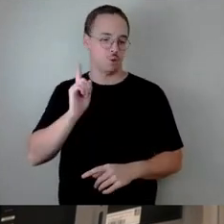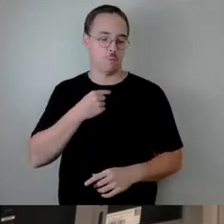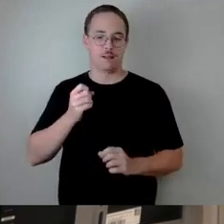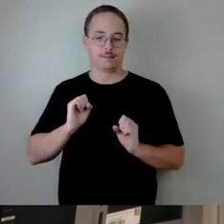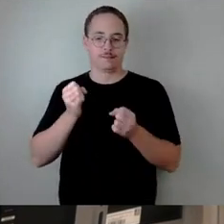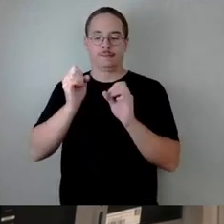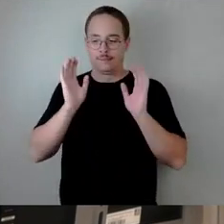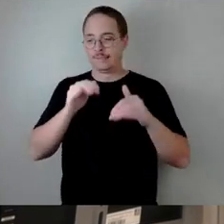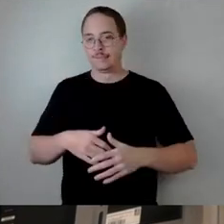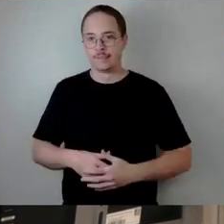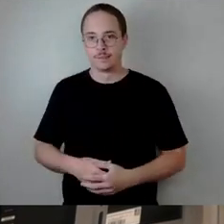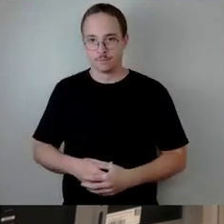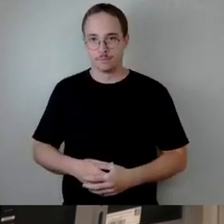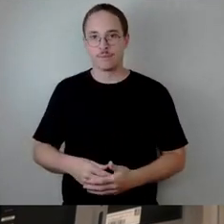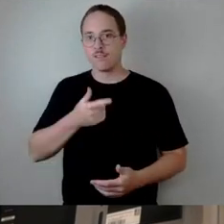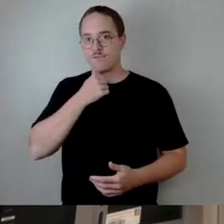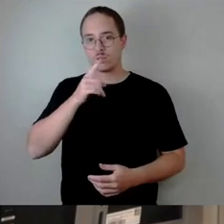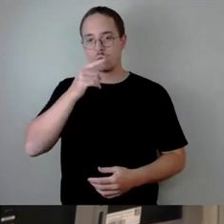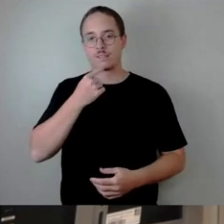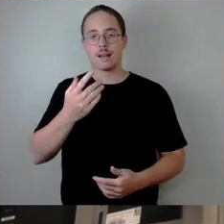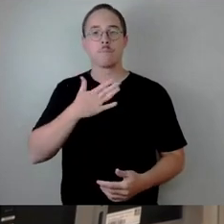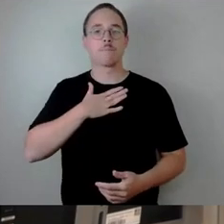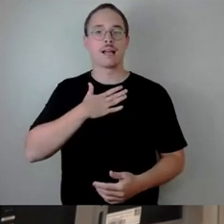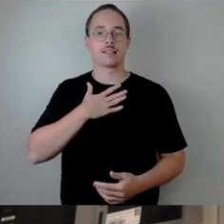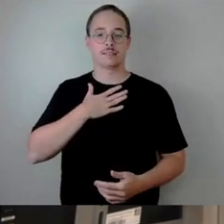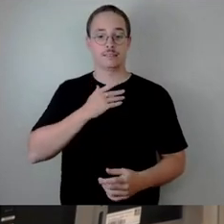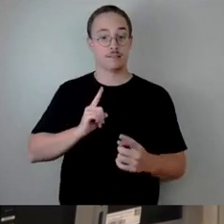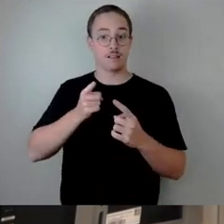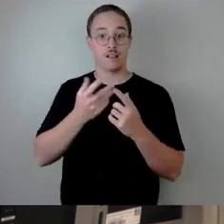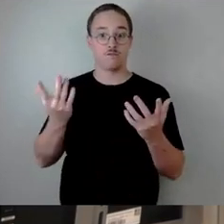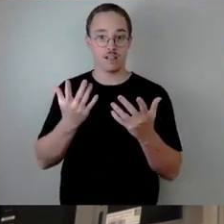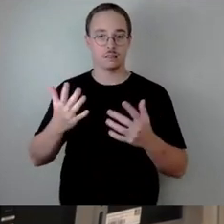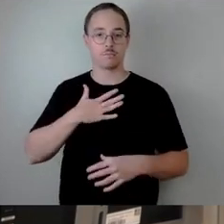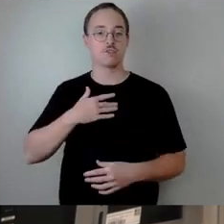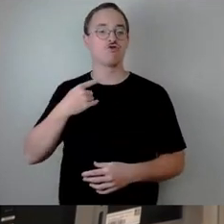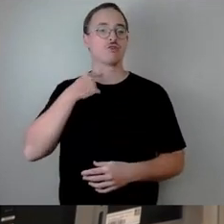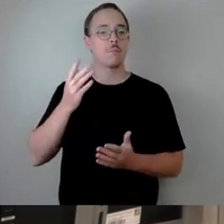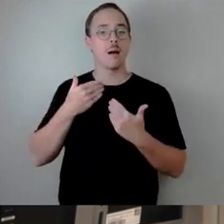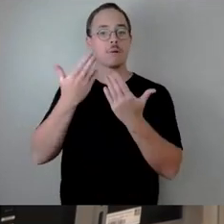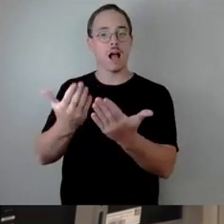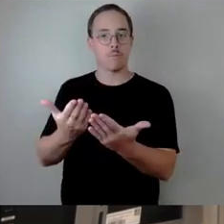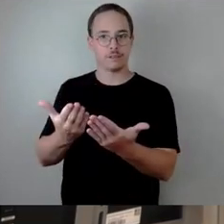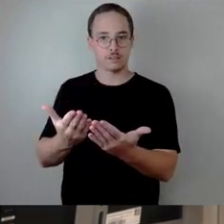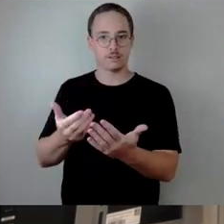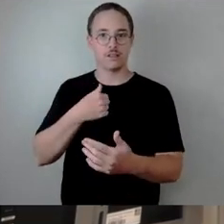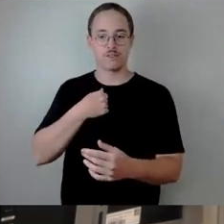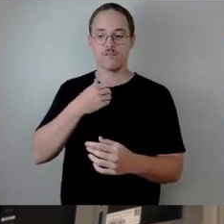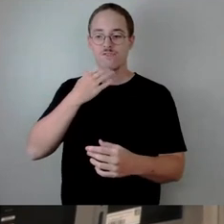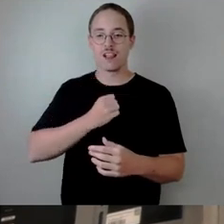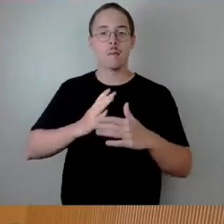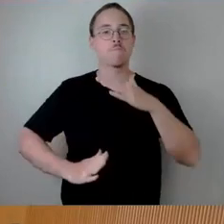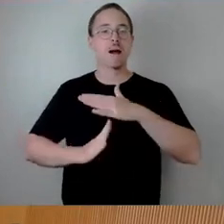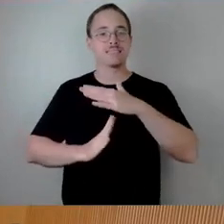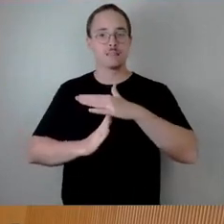also sagen, meine Absicht ist so abzustimmen, dass ich durch meine Stimmabgabe eine maximale Wirkung erziele. Ich danke Ihnen für Ihre Aufmerksamkeit.